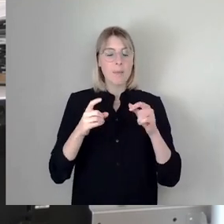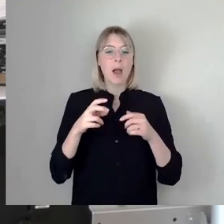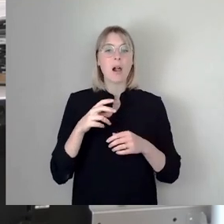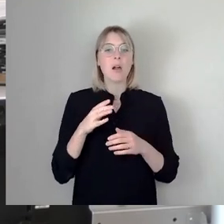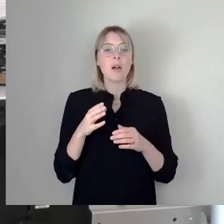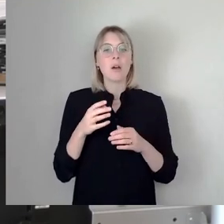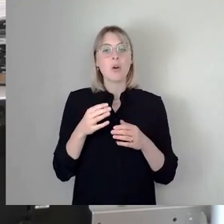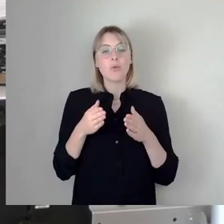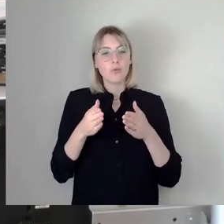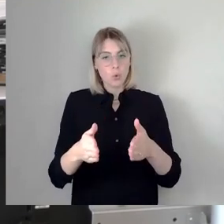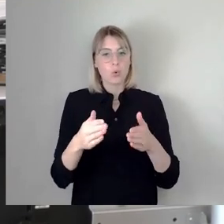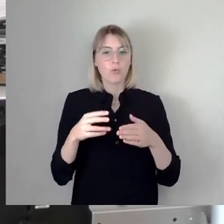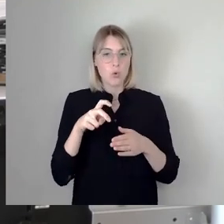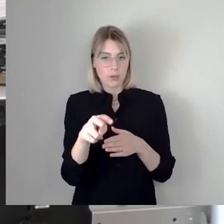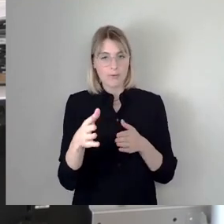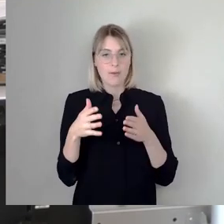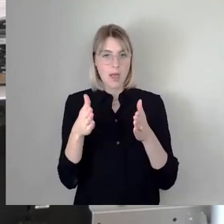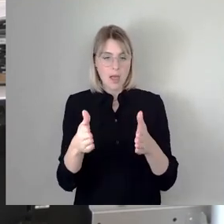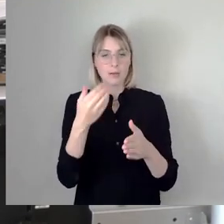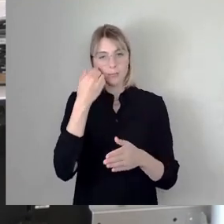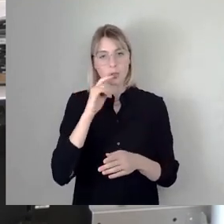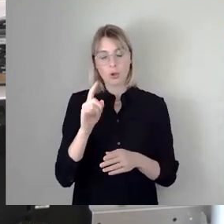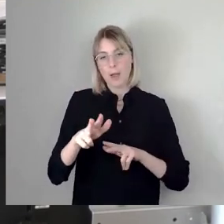ich einfach noch mal um eine Stellungnahme der Verwaltung. Danke.